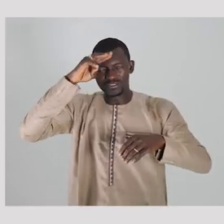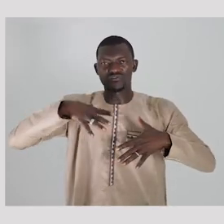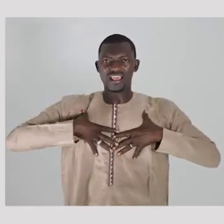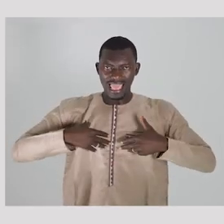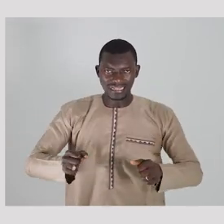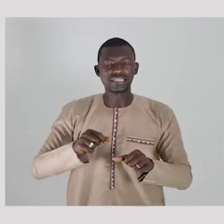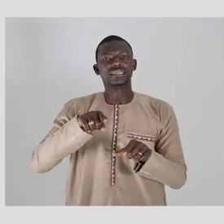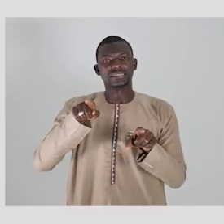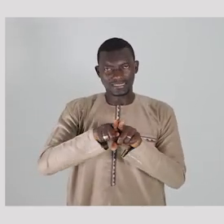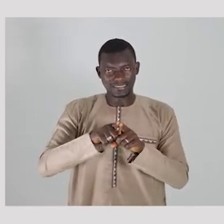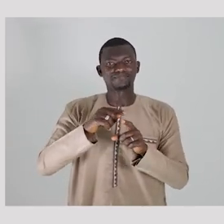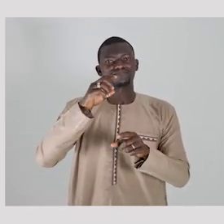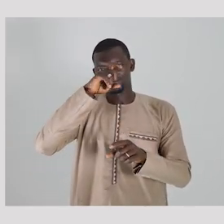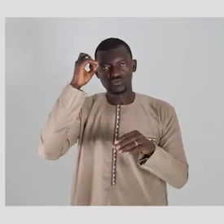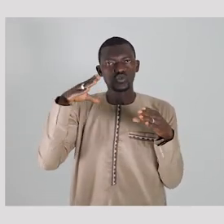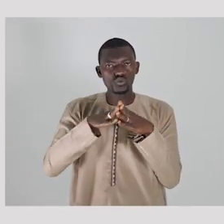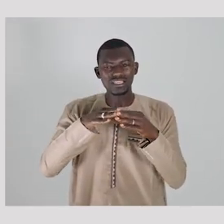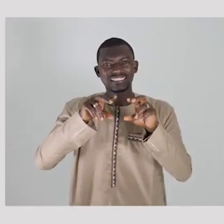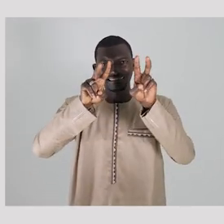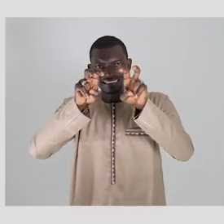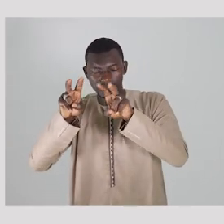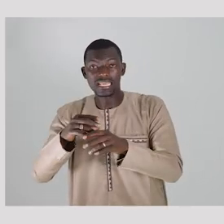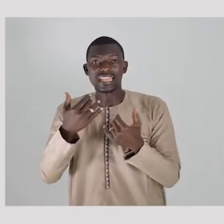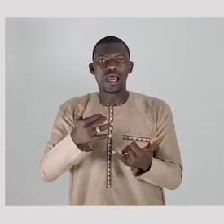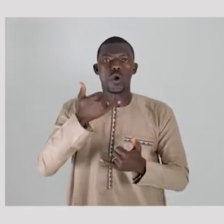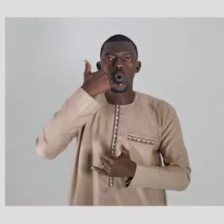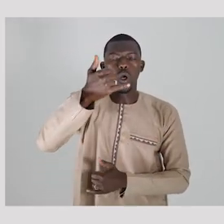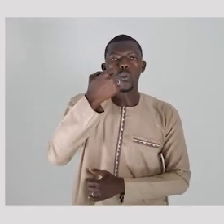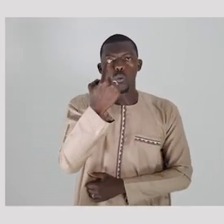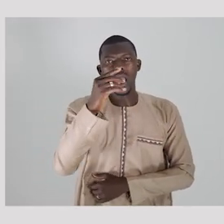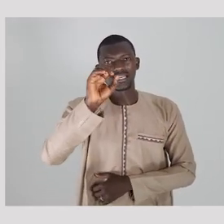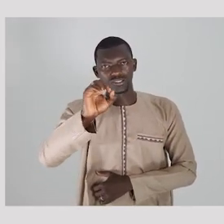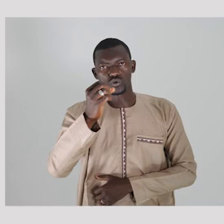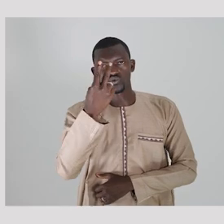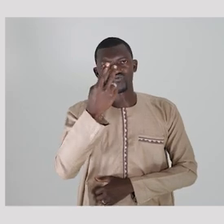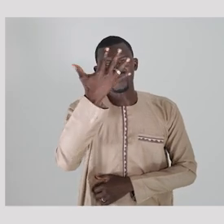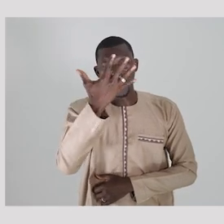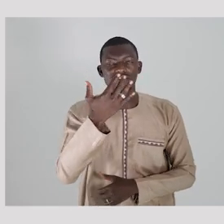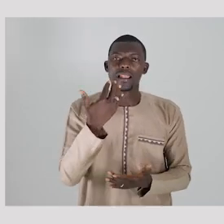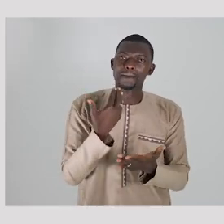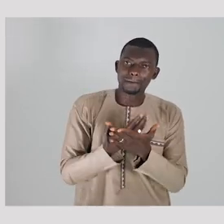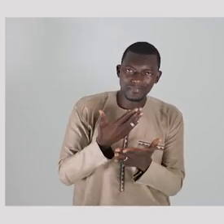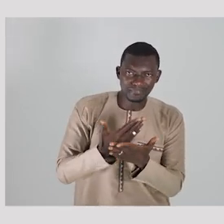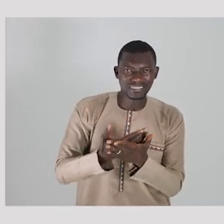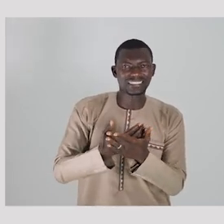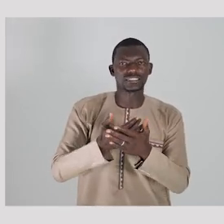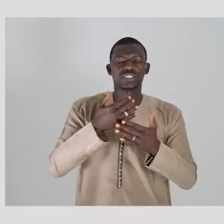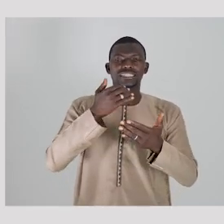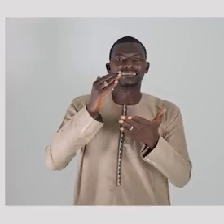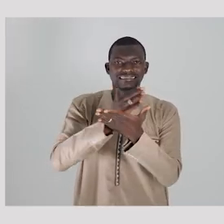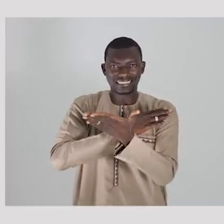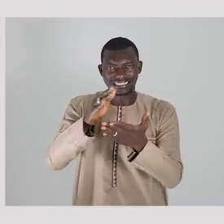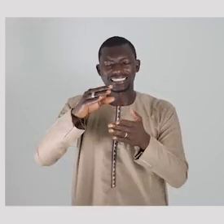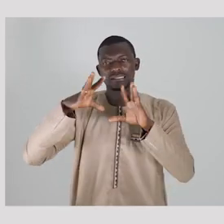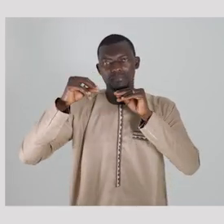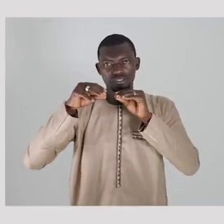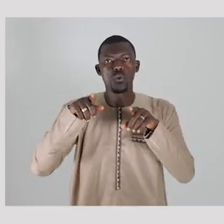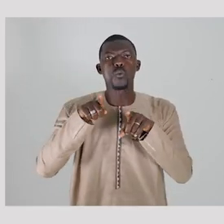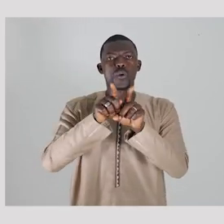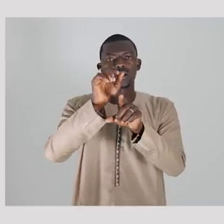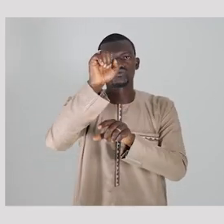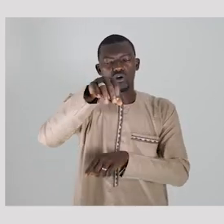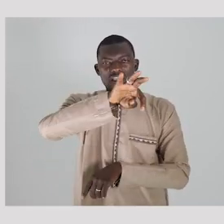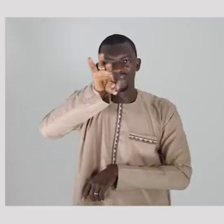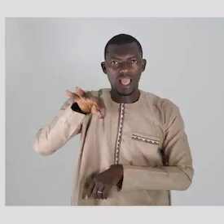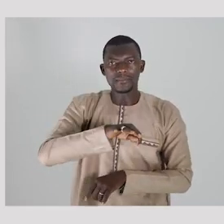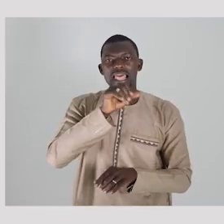chelangal e lady gambia do. Mede nyagi fowu yo tenking haki lemudung joka labi wali nadi kodandata netdo o